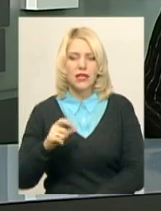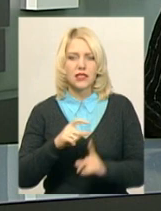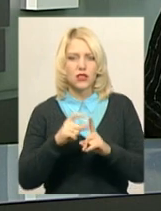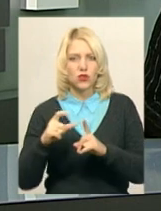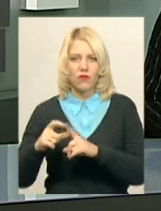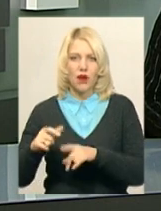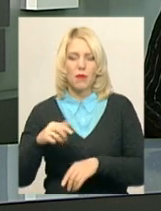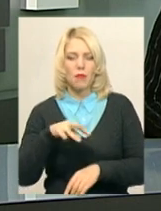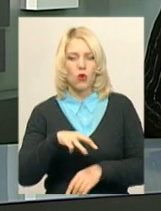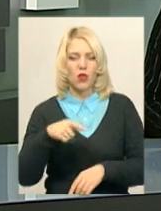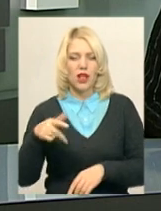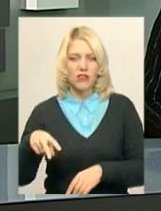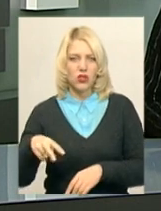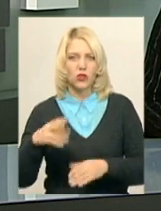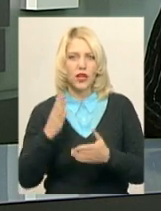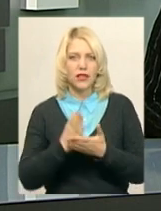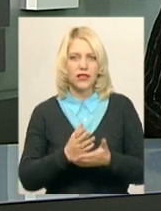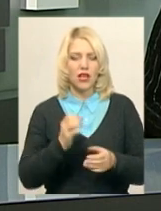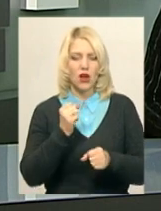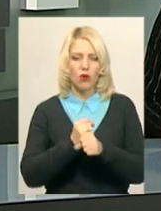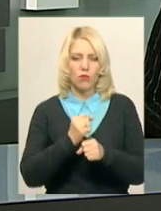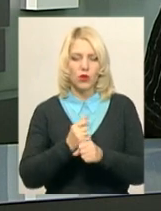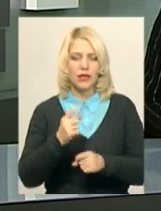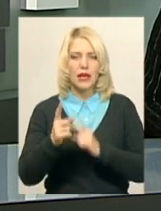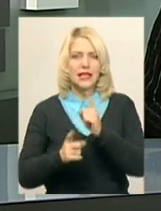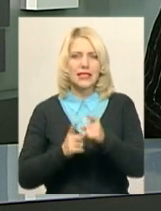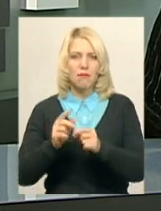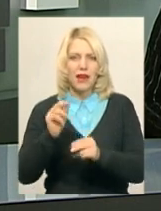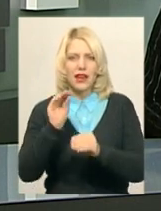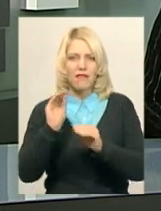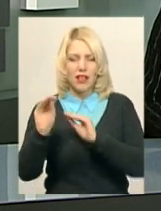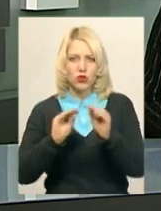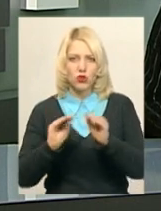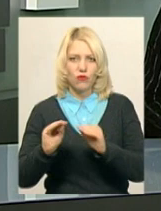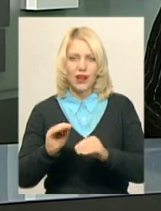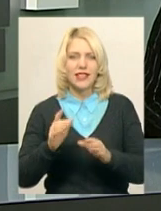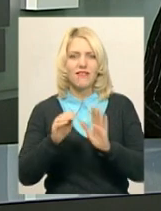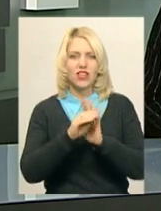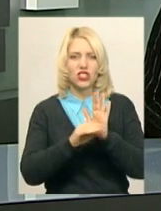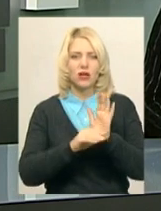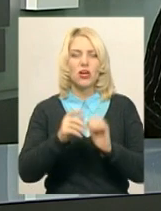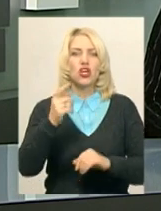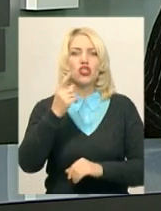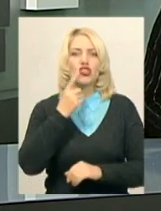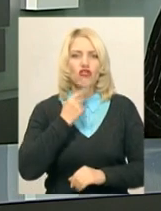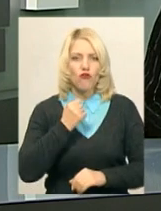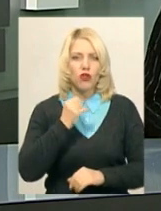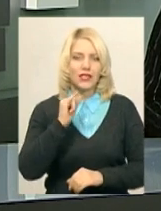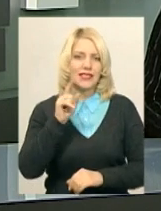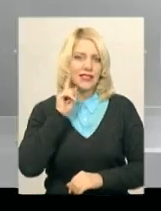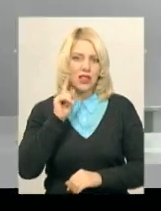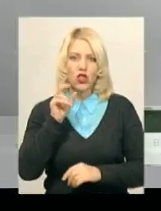Миколи Ваврищука, зараз йде робота з переналаштування світлофорів на режим «червоний-зелений». Тобто, жовтого світла не буде.